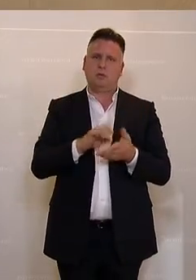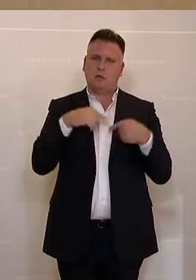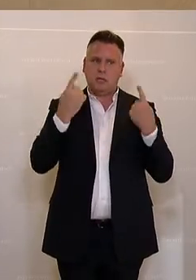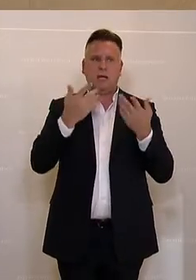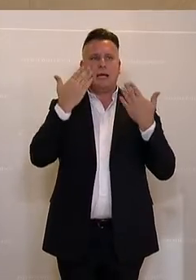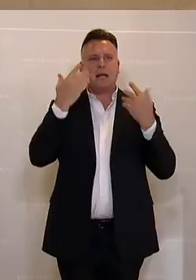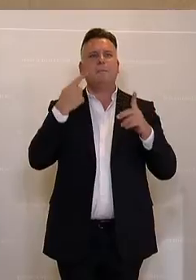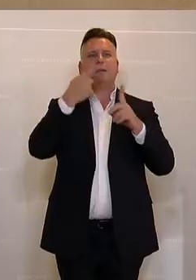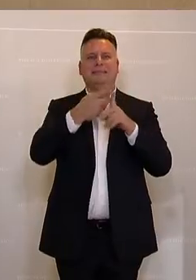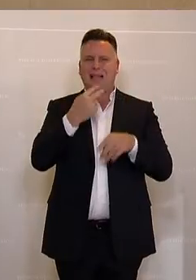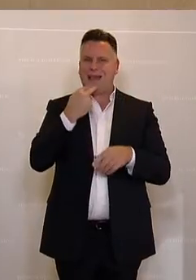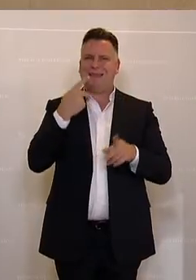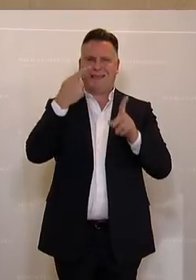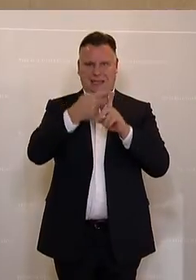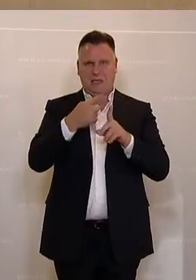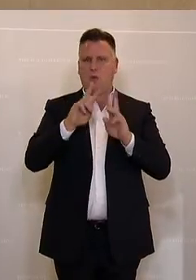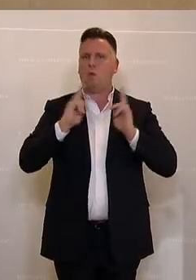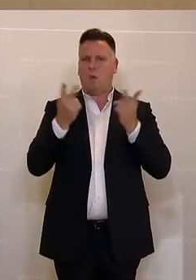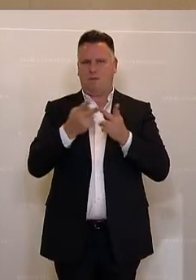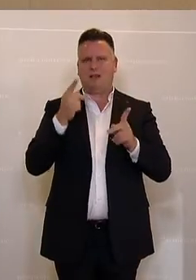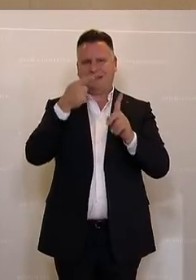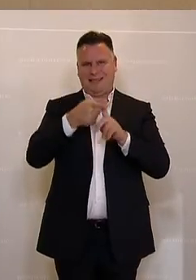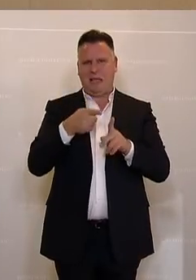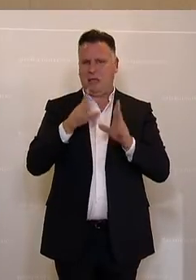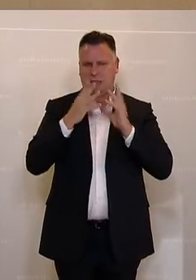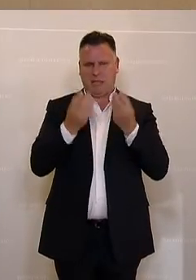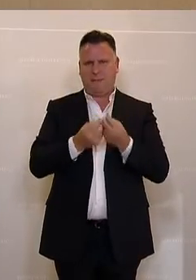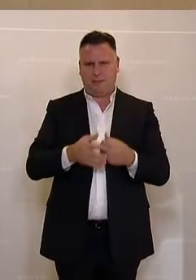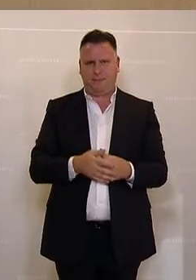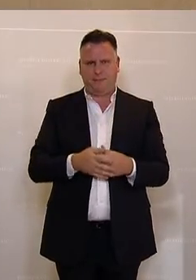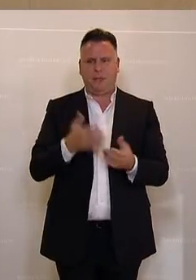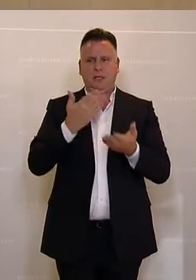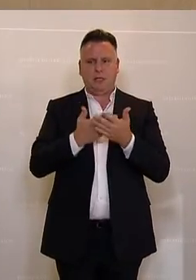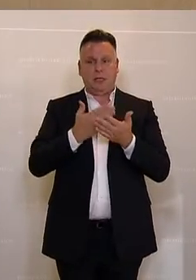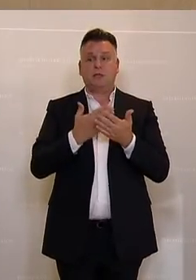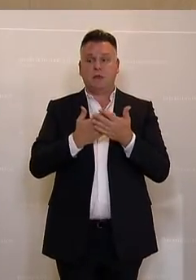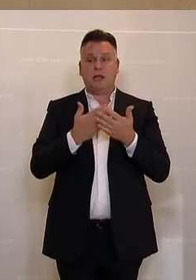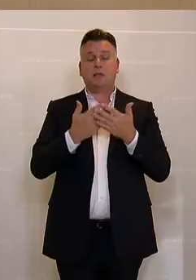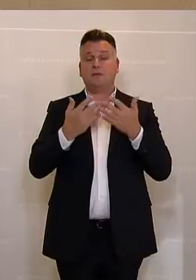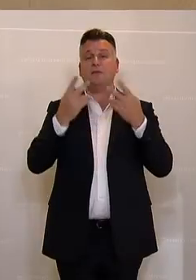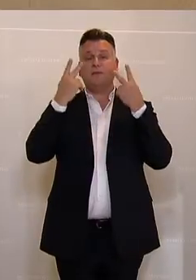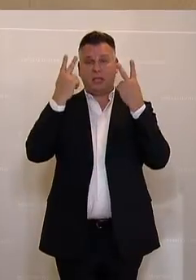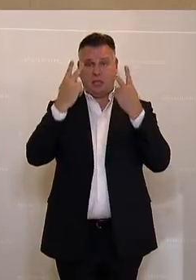Klimaziele, unserer Energieziele, unserer Umweltziele insgesamt. Und wichtig dabei ist auch,